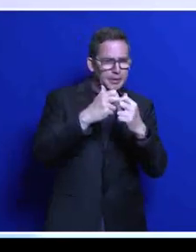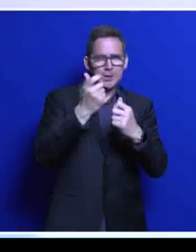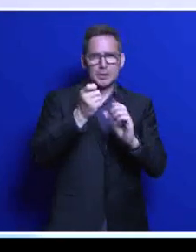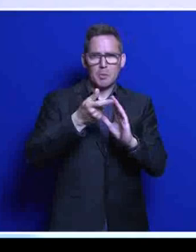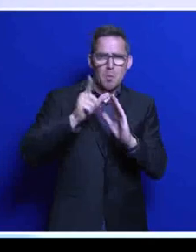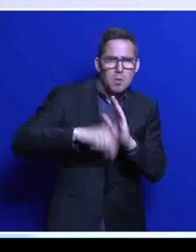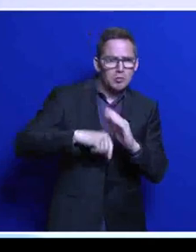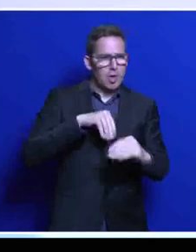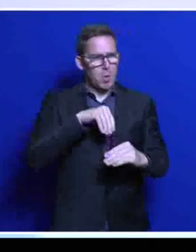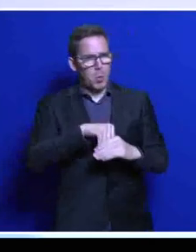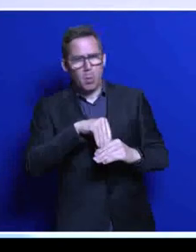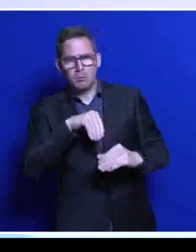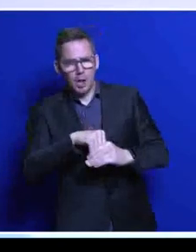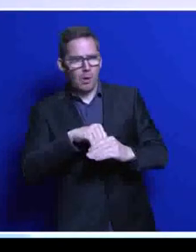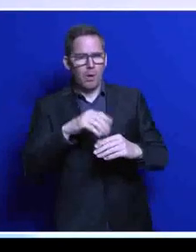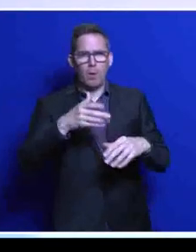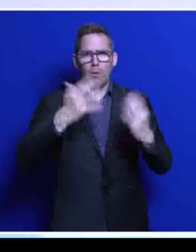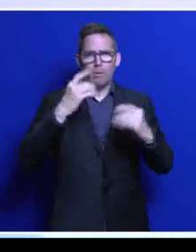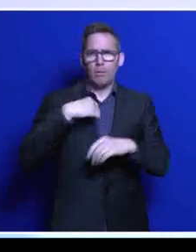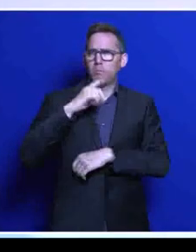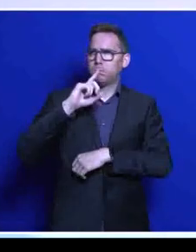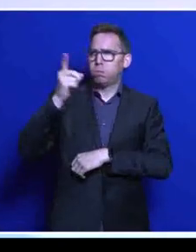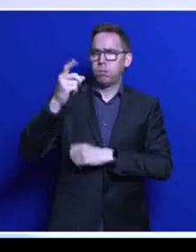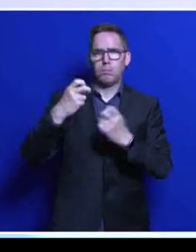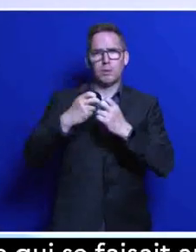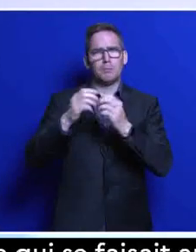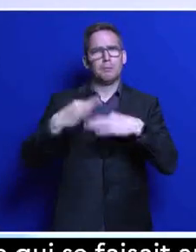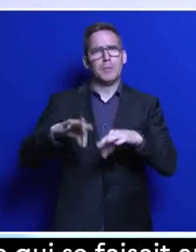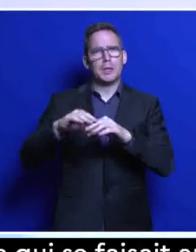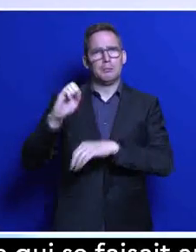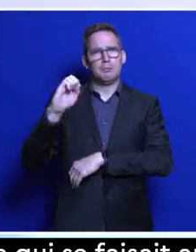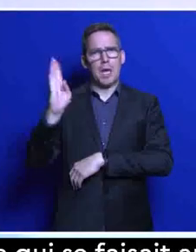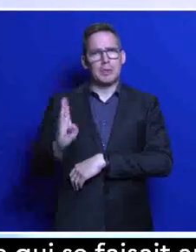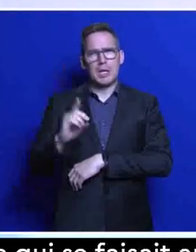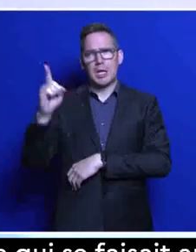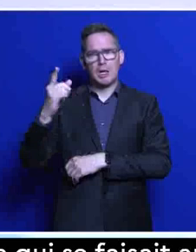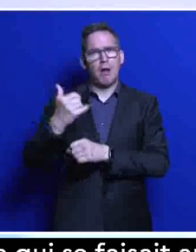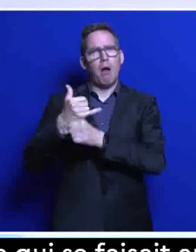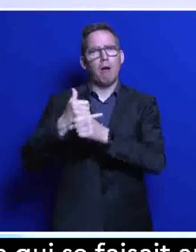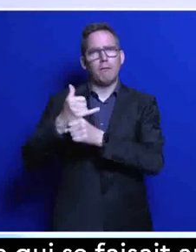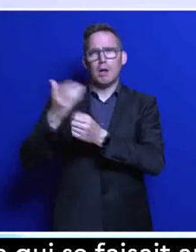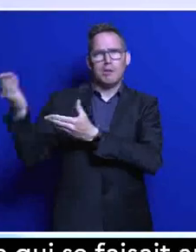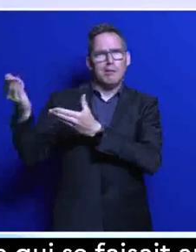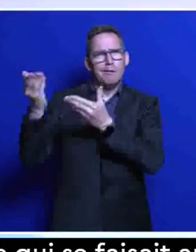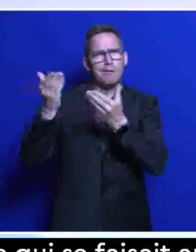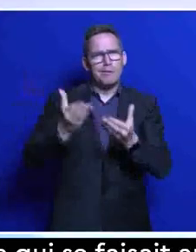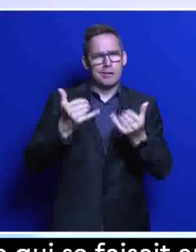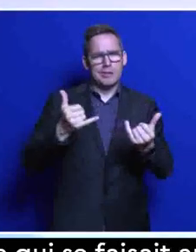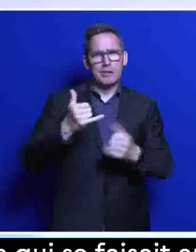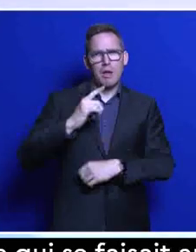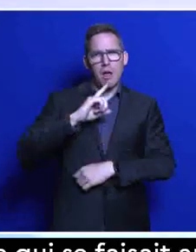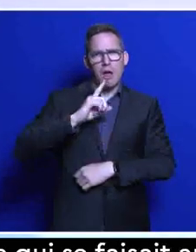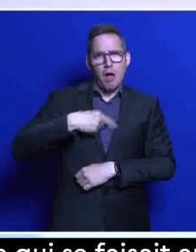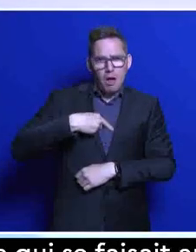bas possible, où on pouvait faire venir un bateau du Brésil chargé de café pour qu'il aille jusqu'au Havre pour repartir